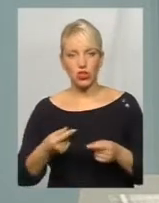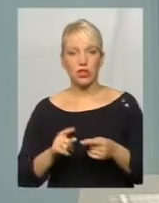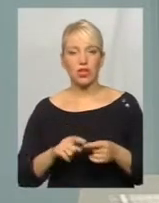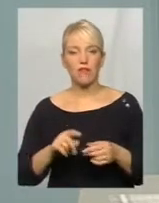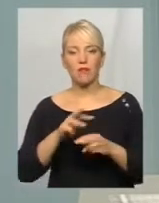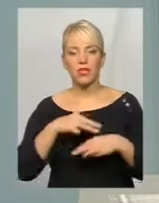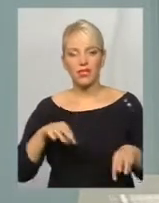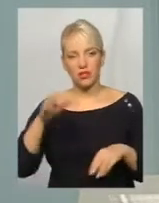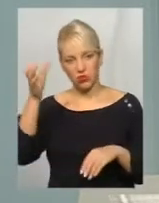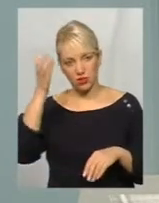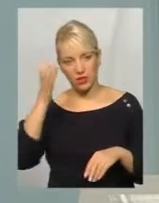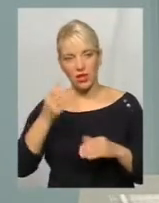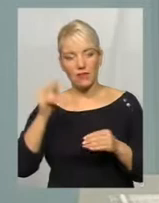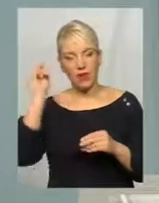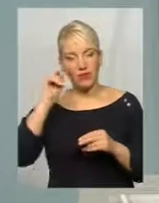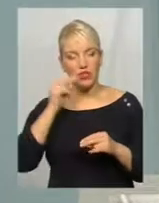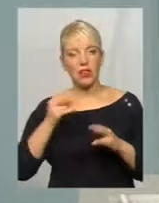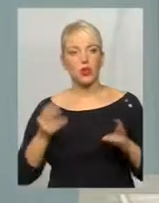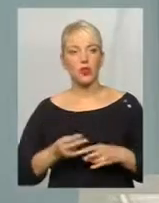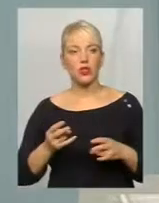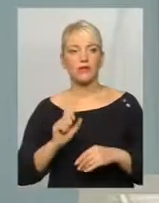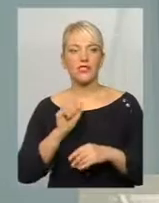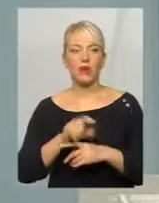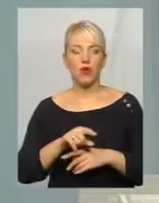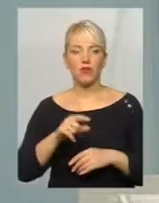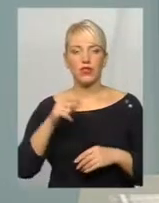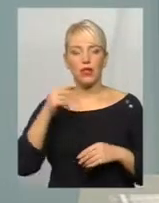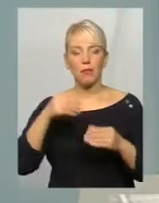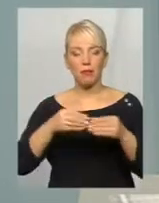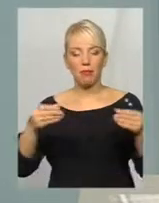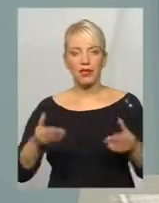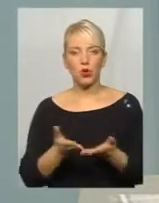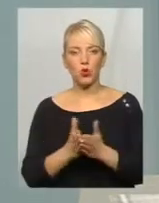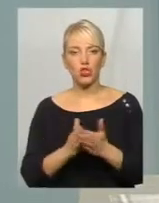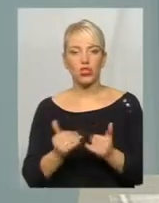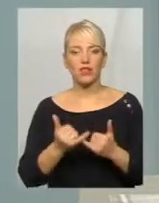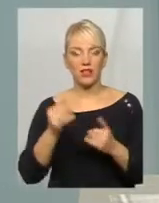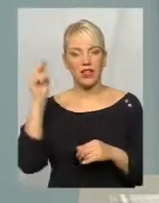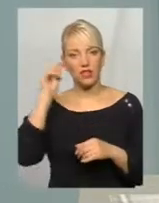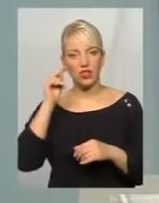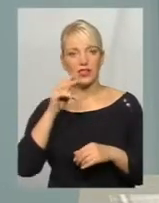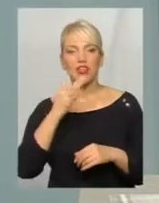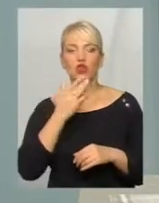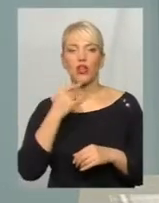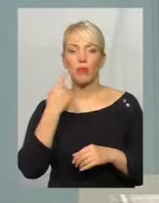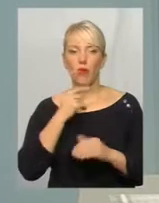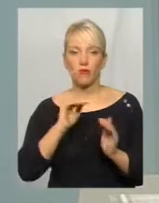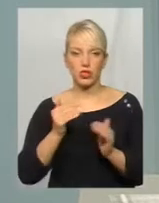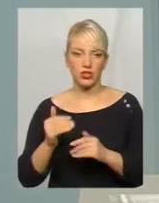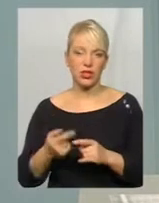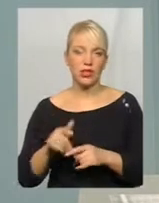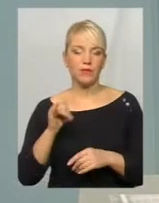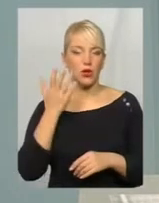в попередні роки вивчало потребу в замовленні підручників для навчання мовою національної меншини. І коли